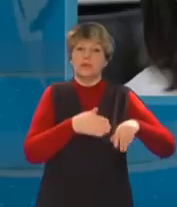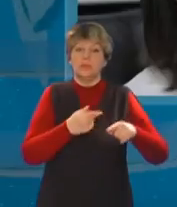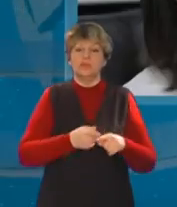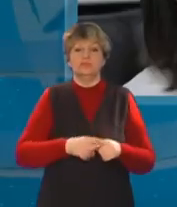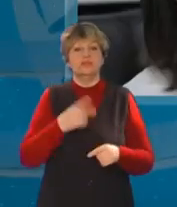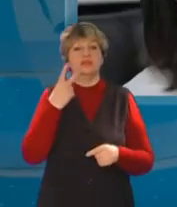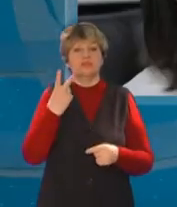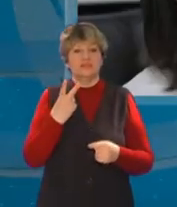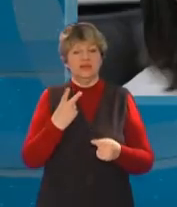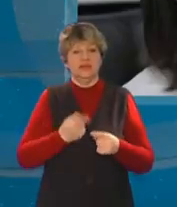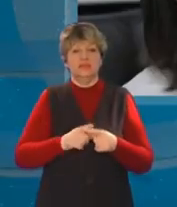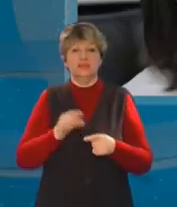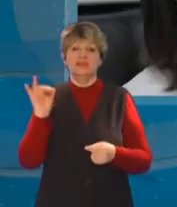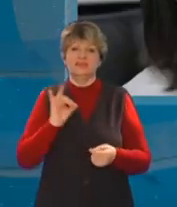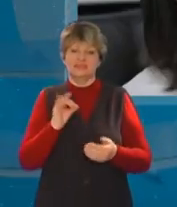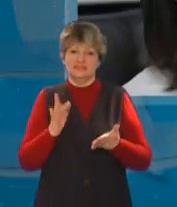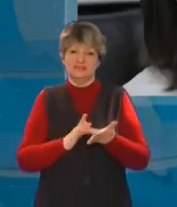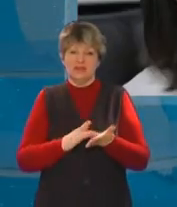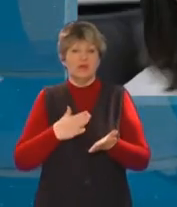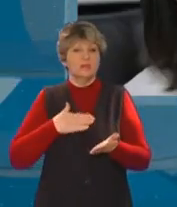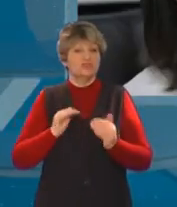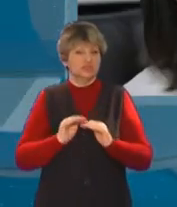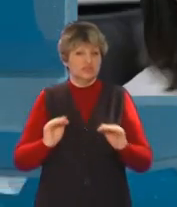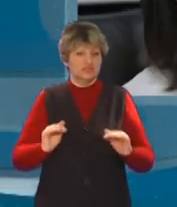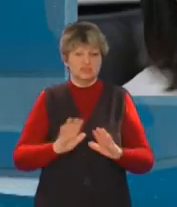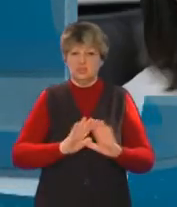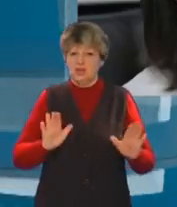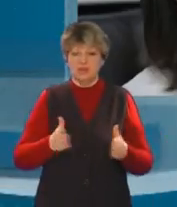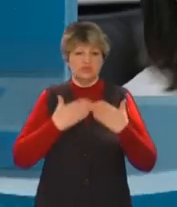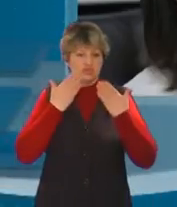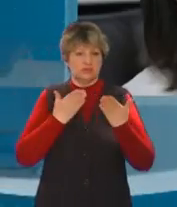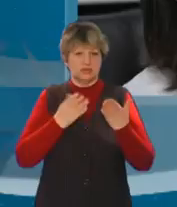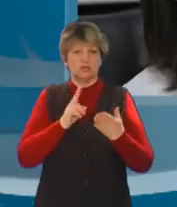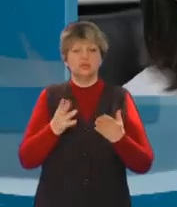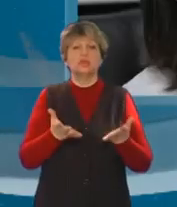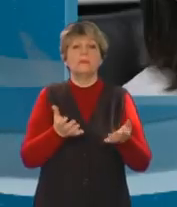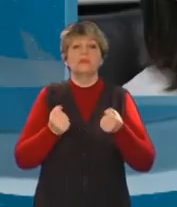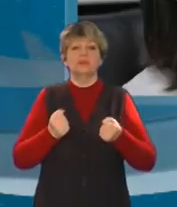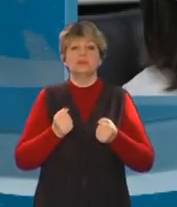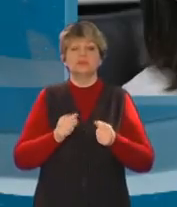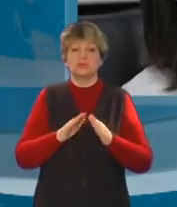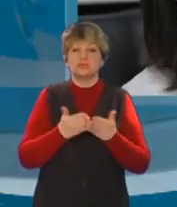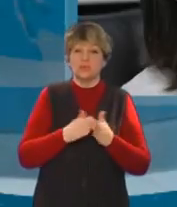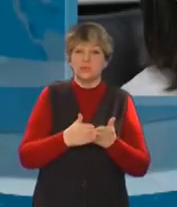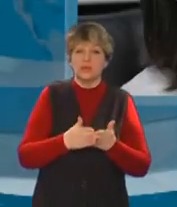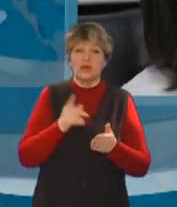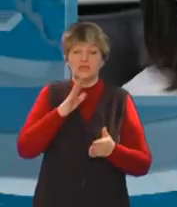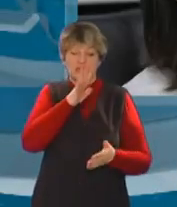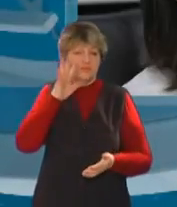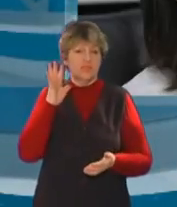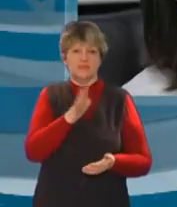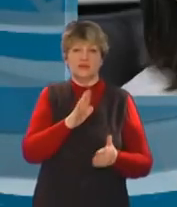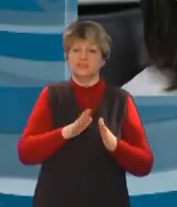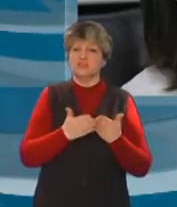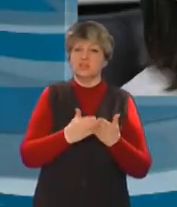«Данте», але так не має бути. Наші діти не читають. Ті, хто беруть книгу до рук, швидко забувають прочитане. Вони